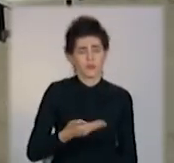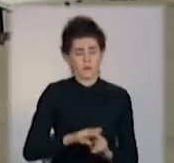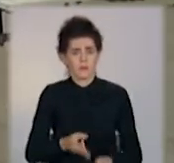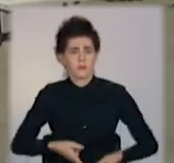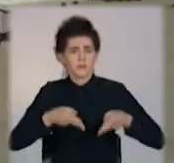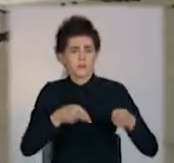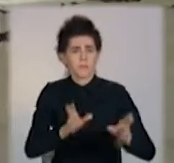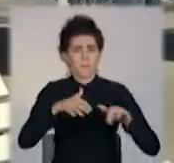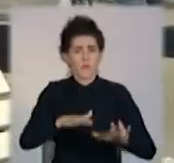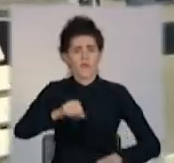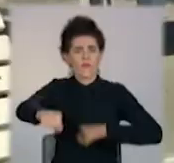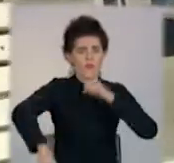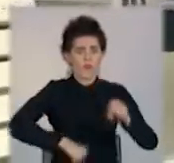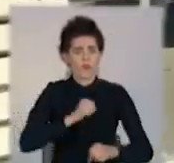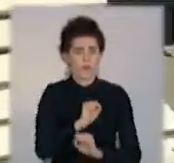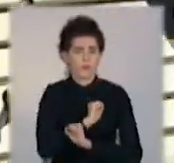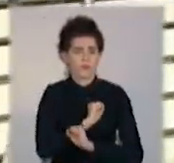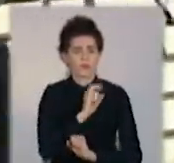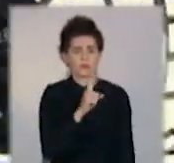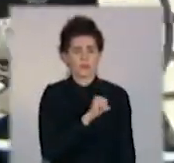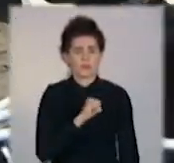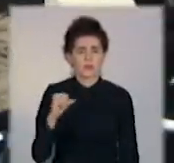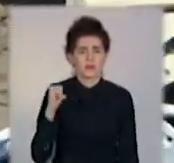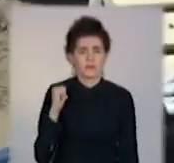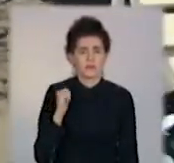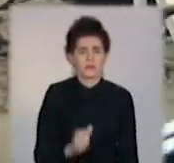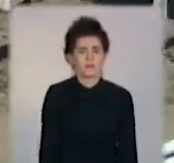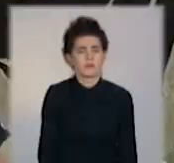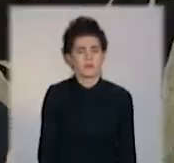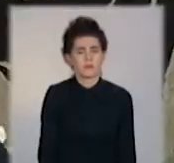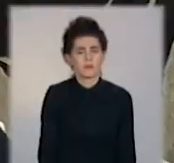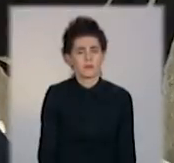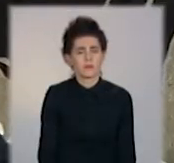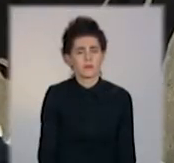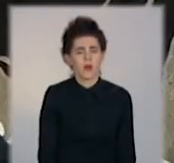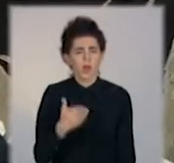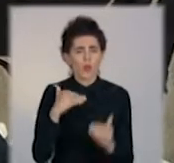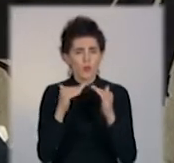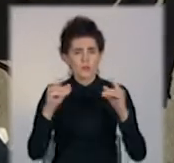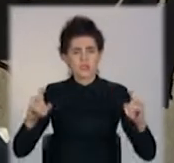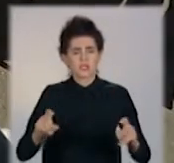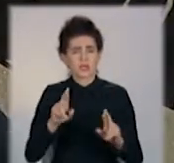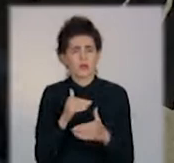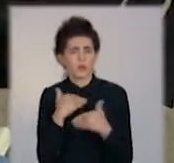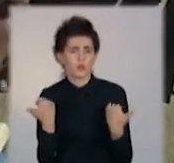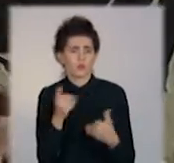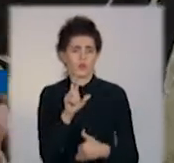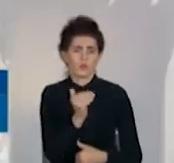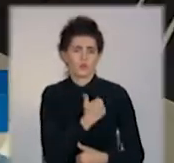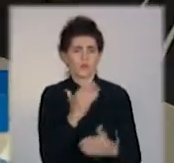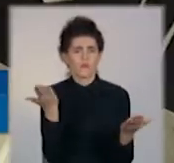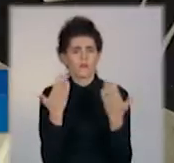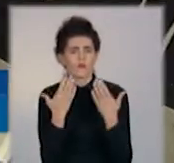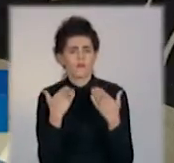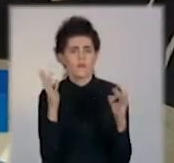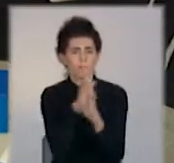велосипеді, відпочиває сам. Я хочу дихати свіжим відухом, я не хочу сидіти вдома, тому що вдома